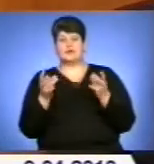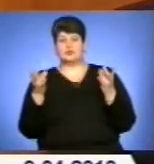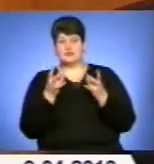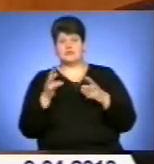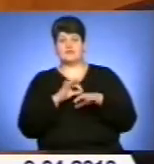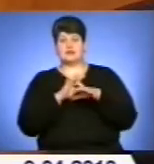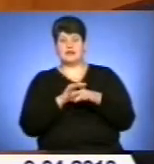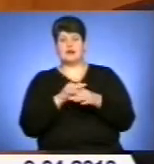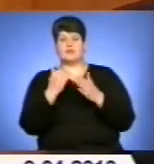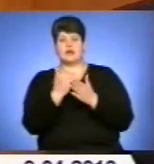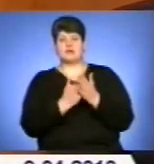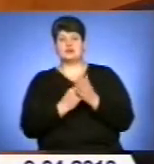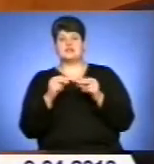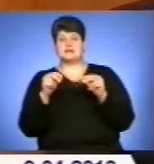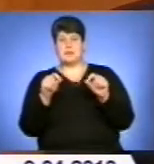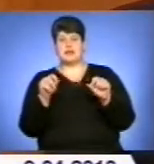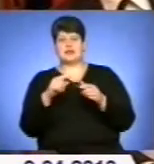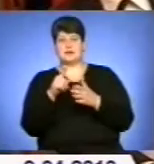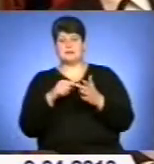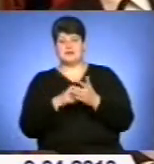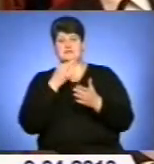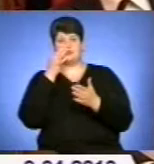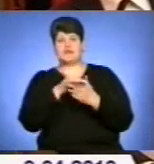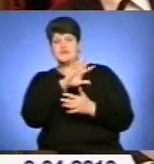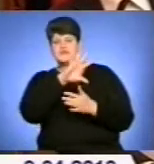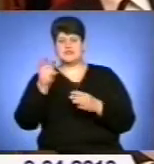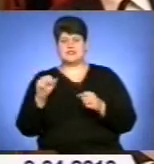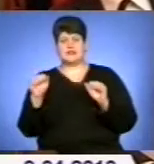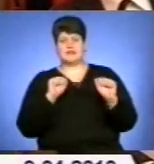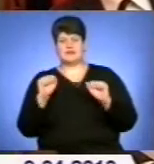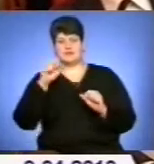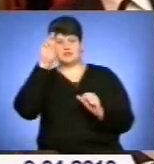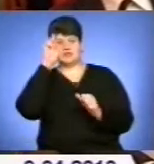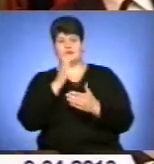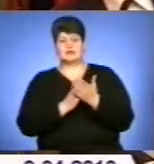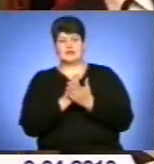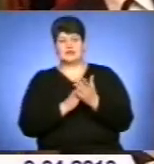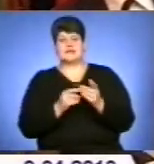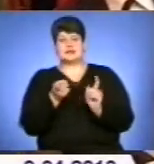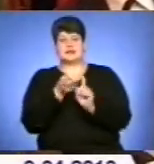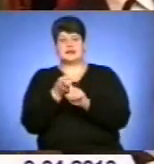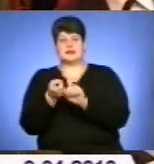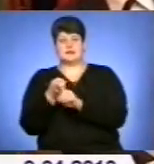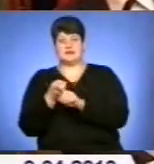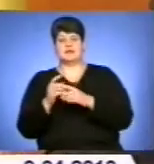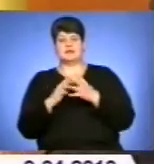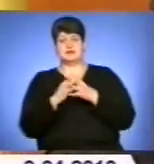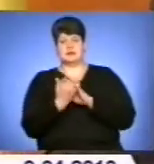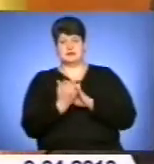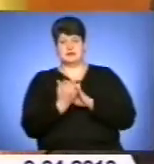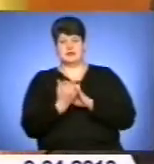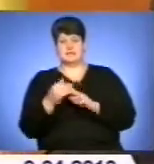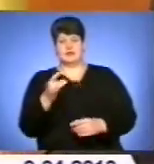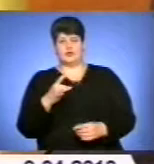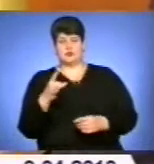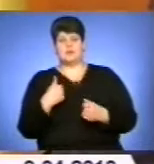порядку в земельних питаннях, відповідальності всіх керівників, державних службовців, які закріплені за населеними пунктами регіону. Ми маємо